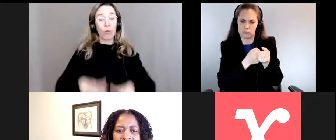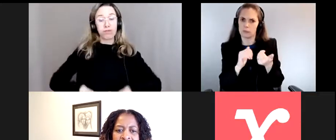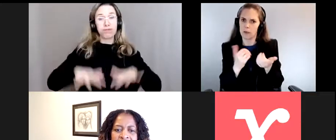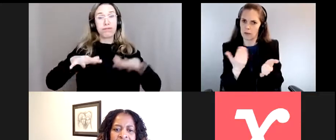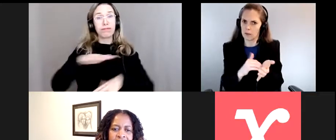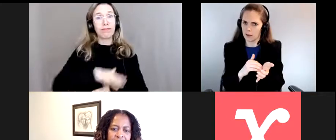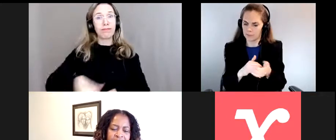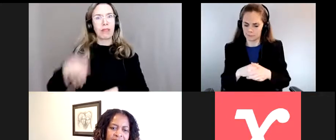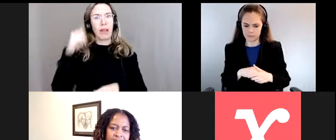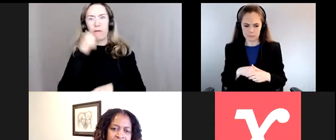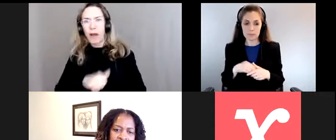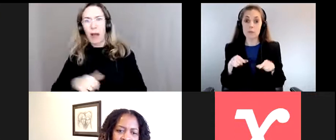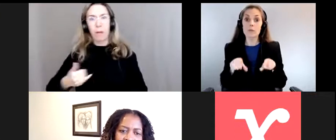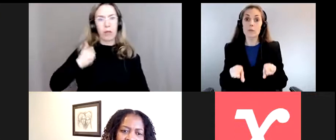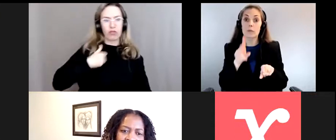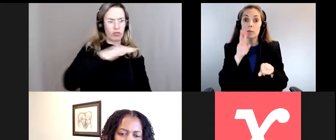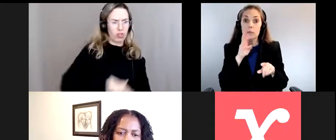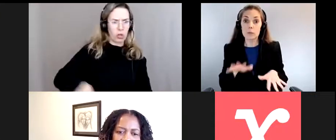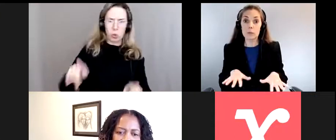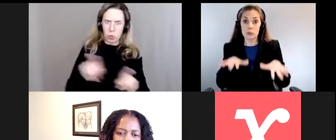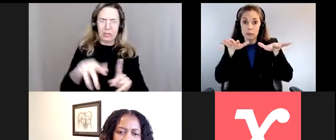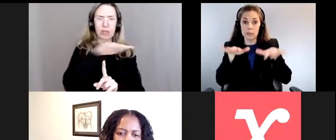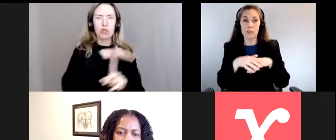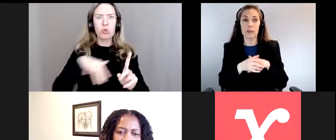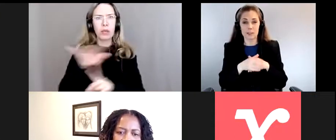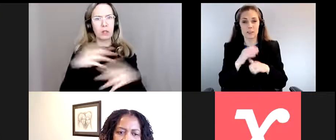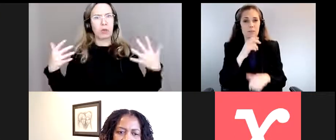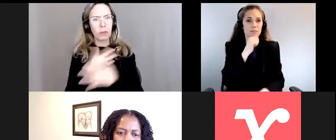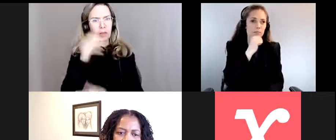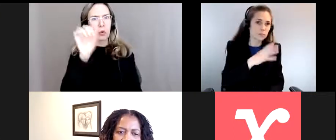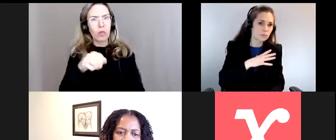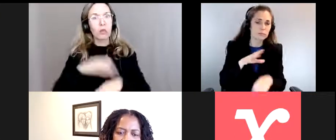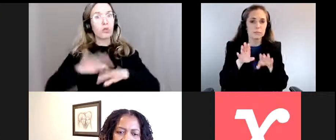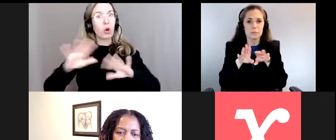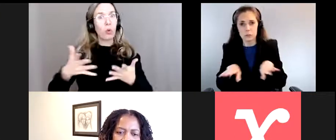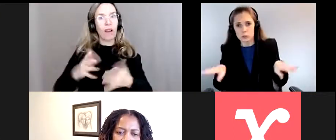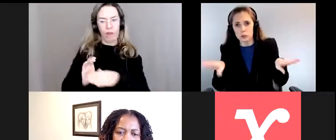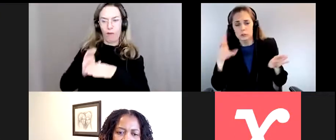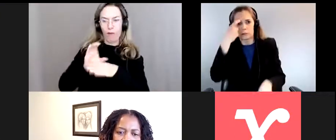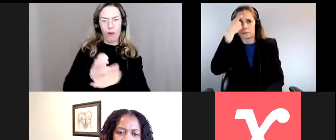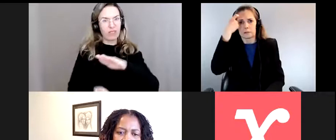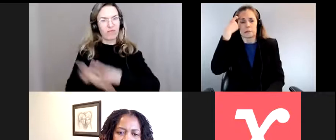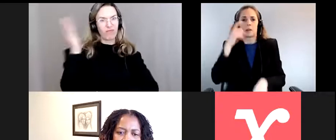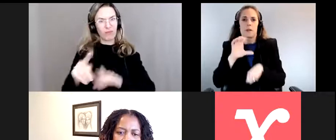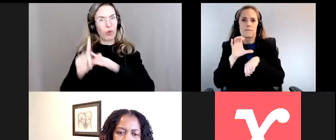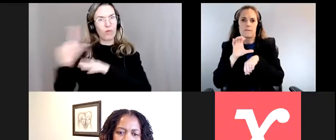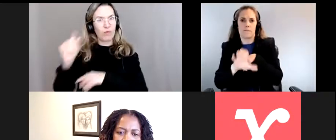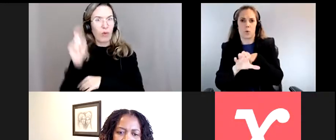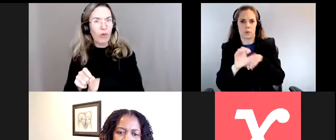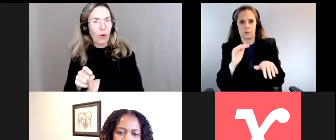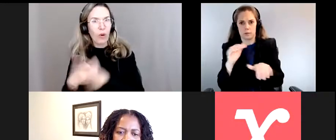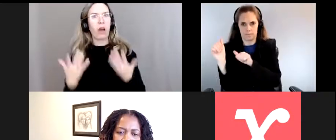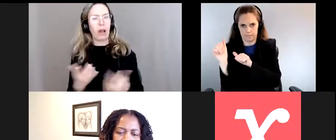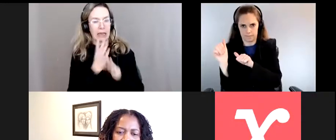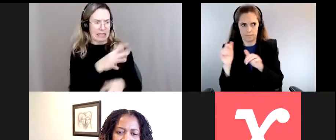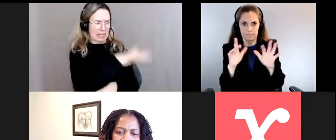il y a plusieurs femmes et plusieurs jeunes qui ont aussi vécu des situations très traumatiques par rapport aux déplacements forcés qu'ils ont dû vivre. Certains de clients ont dû